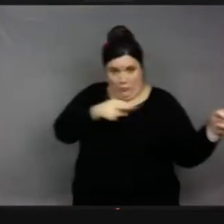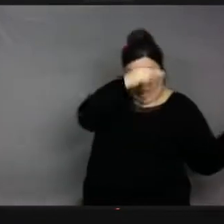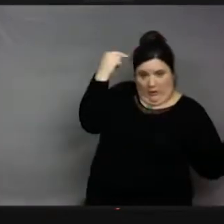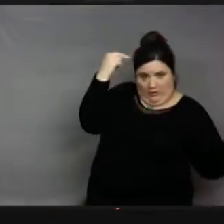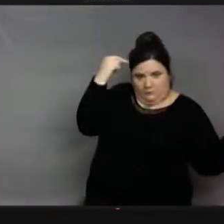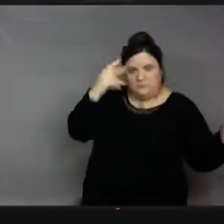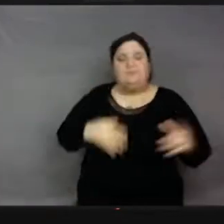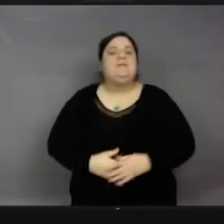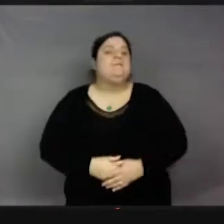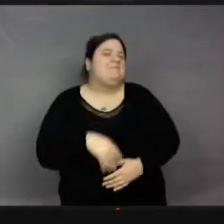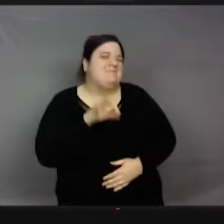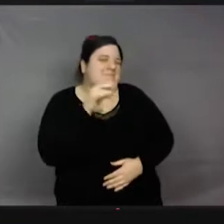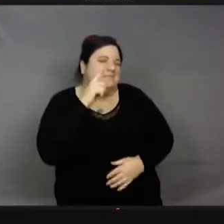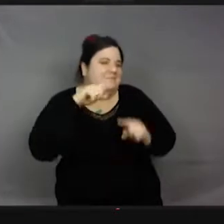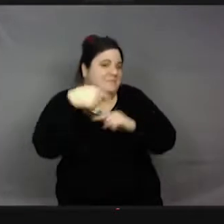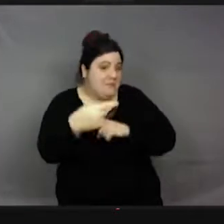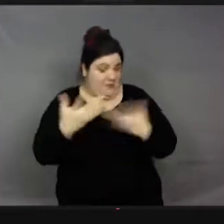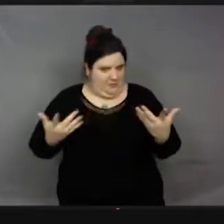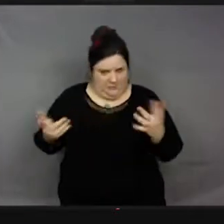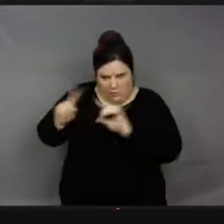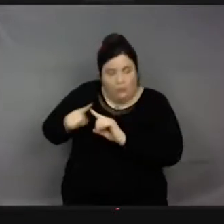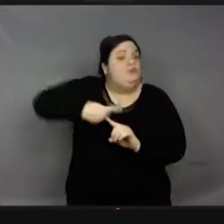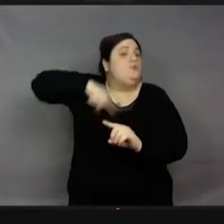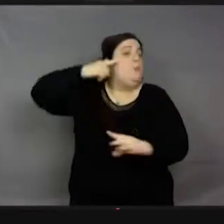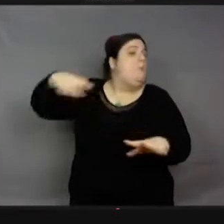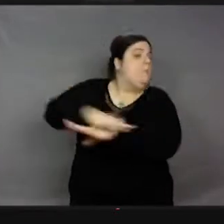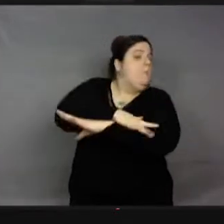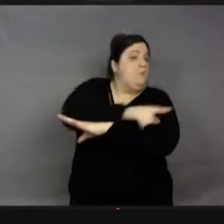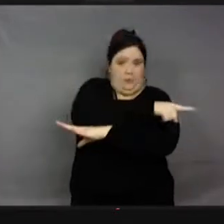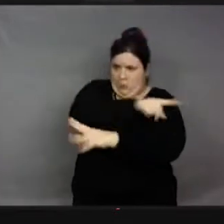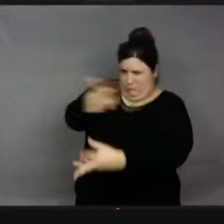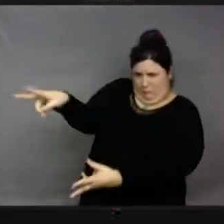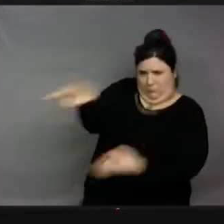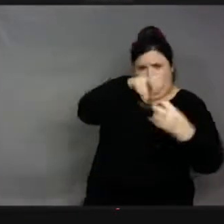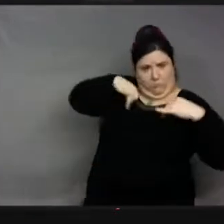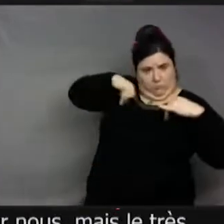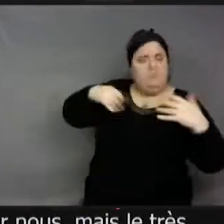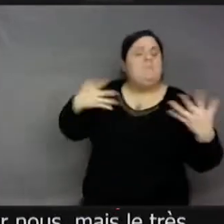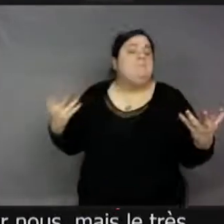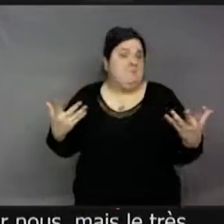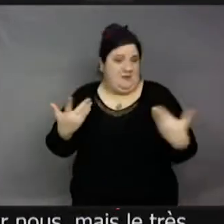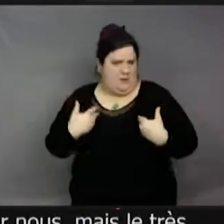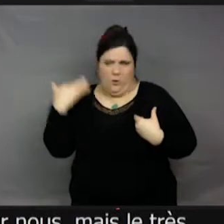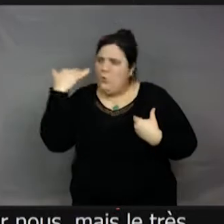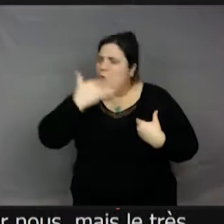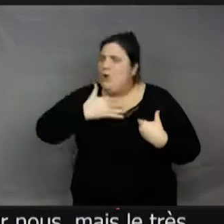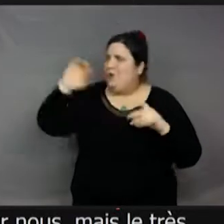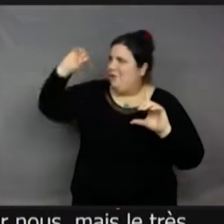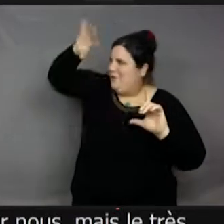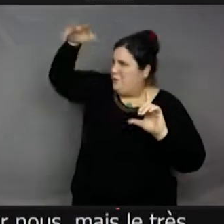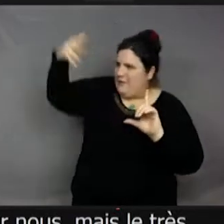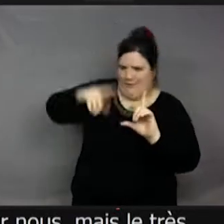nous, bien sûr, mais le très visible pour eux. Les longueurs d'onde, ils ne voient pas les mêmes longueurs d'onde que nous. Ça dépend beaucoup